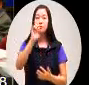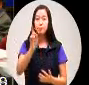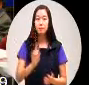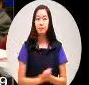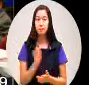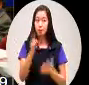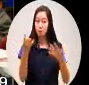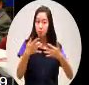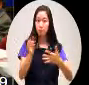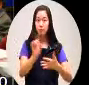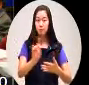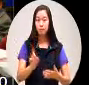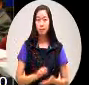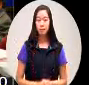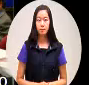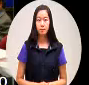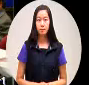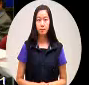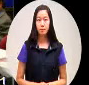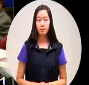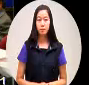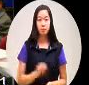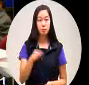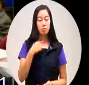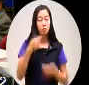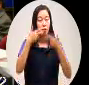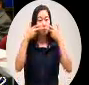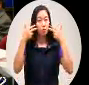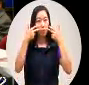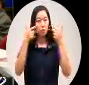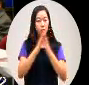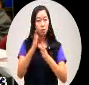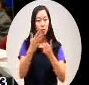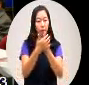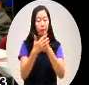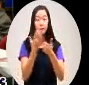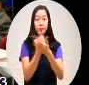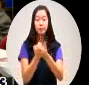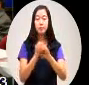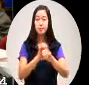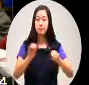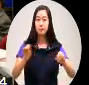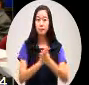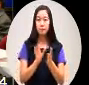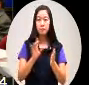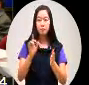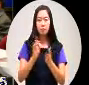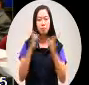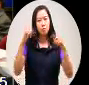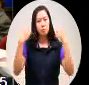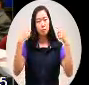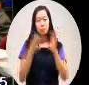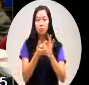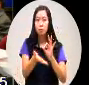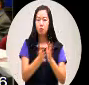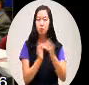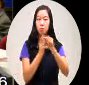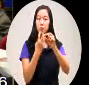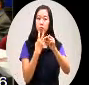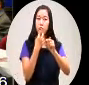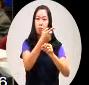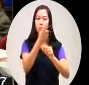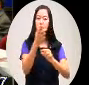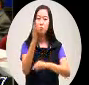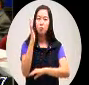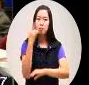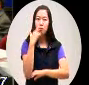是什么我们原住民的保留地常常因为中央政府不